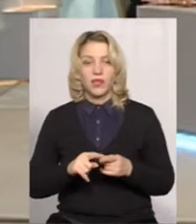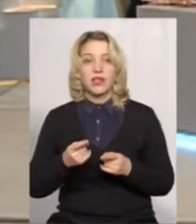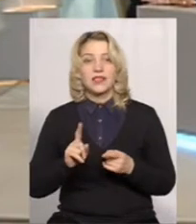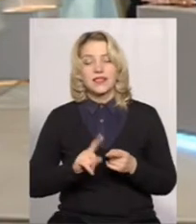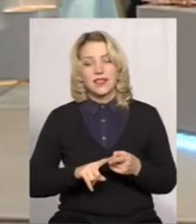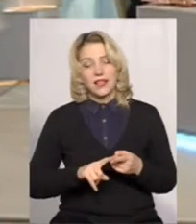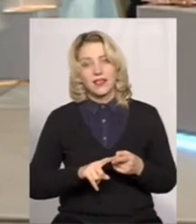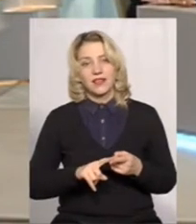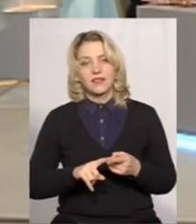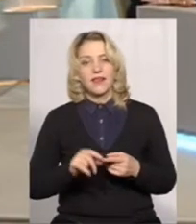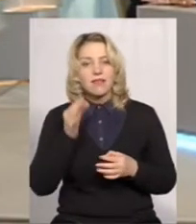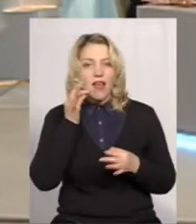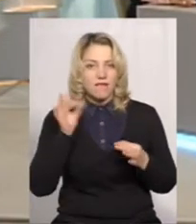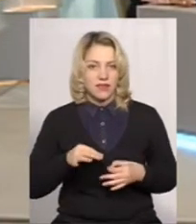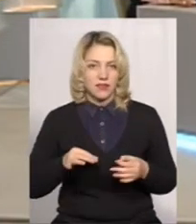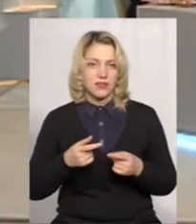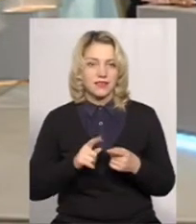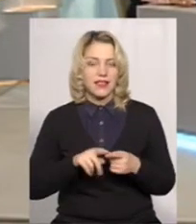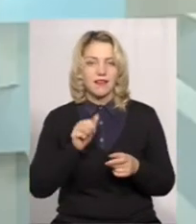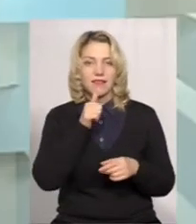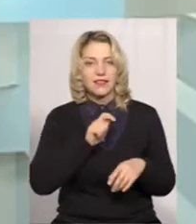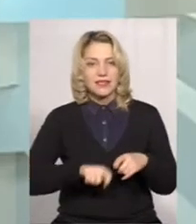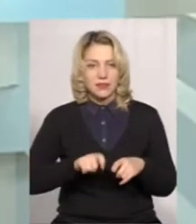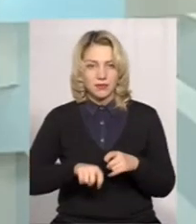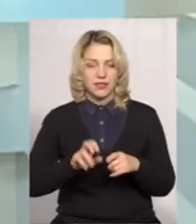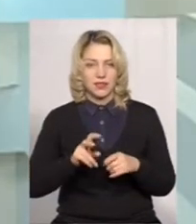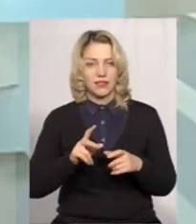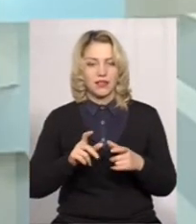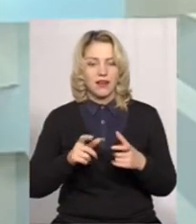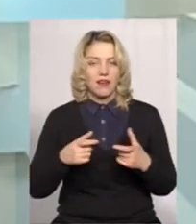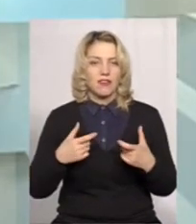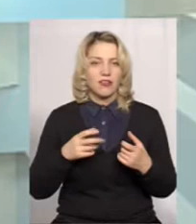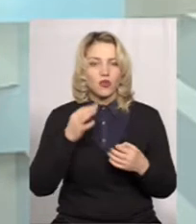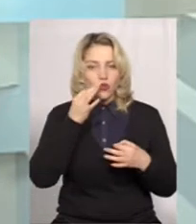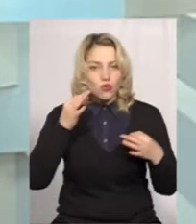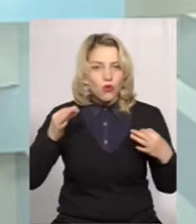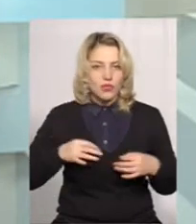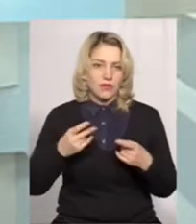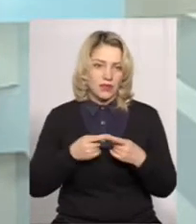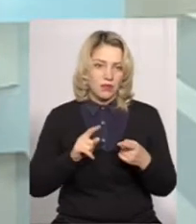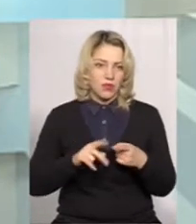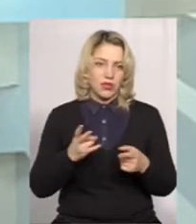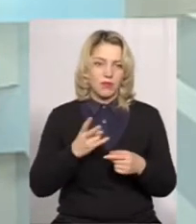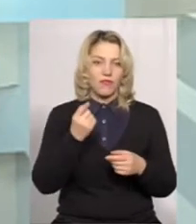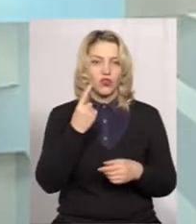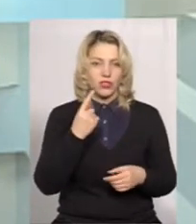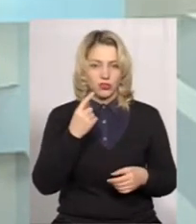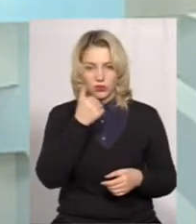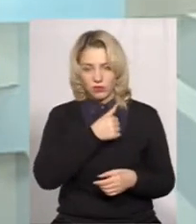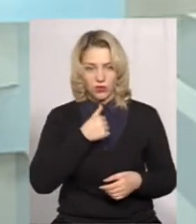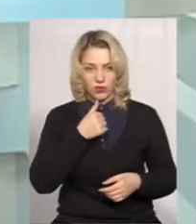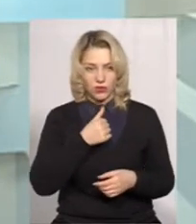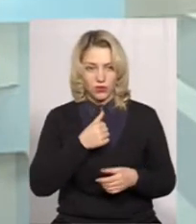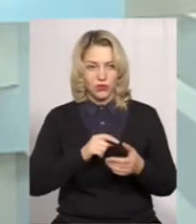навик, цей іспит, цей досвід, як би їм треба в 11 класі. Ну,